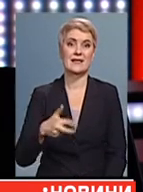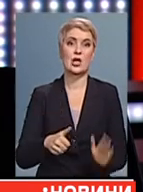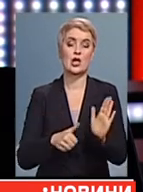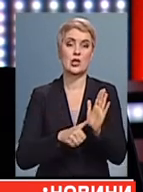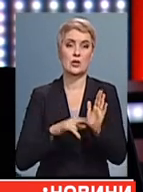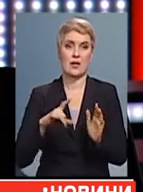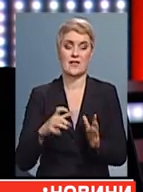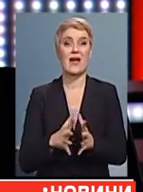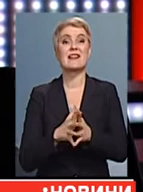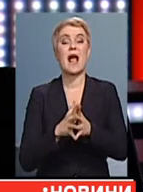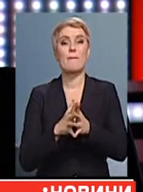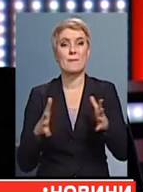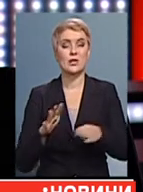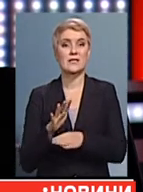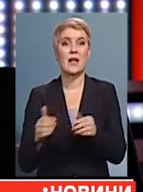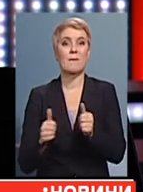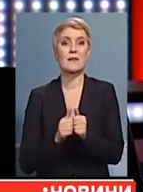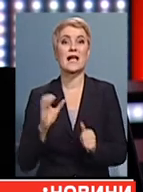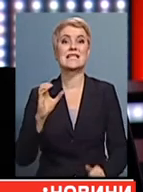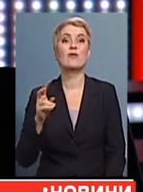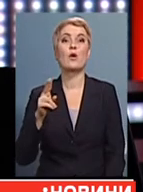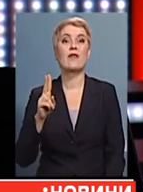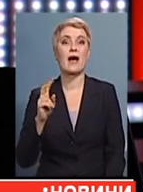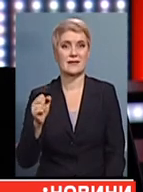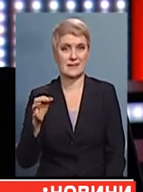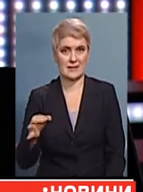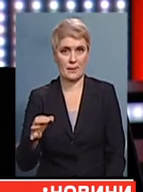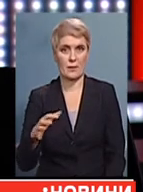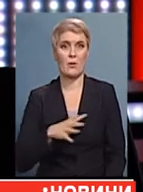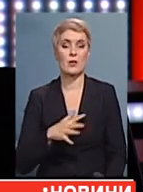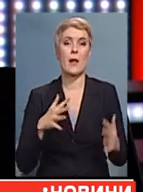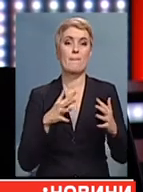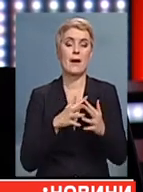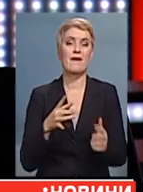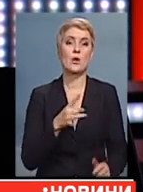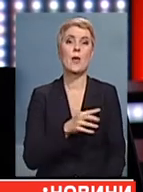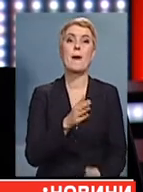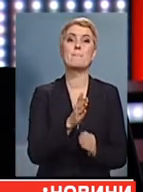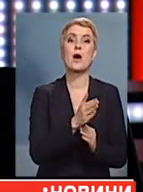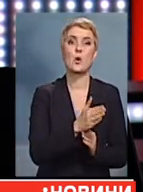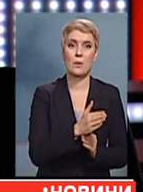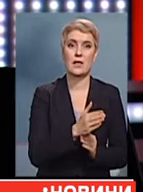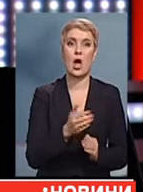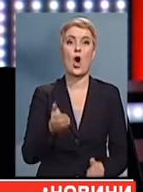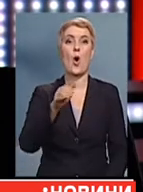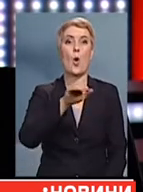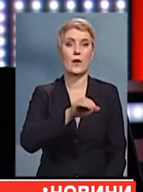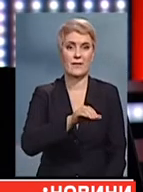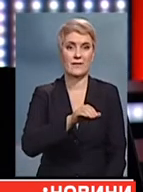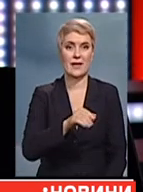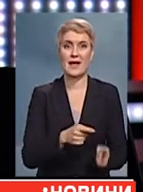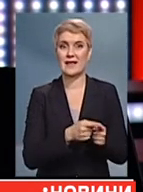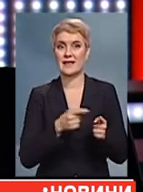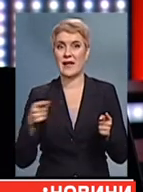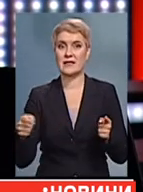поблизу Світлодарська. Також зафіксували бої в районі Маріуполя, Горлівки та на ділянці Авдіївка, Ясенува та